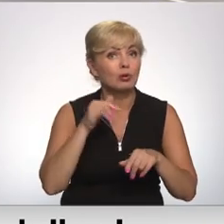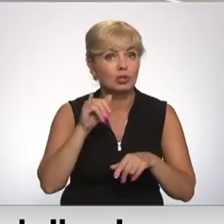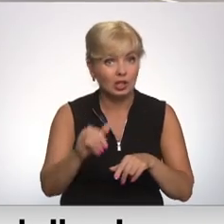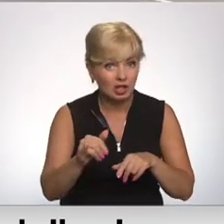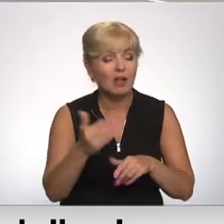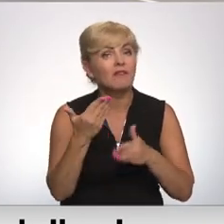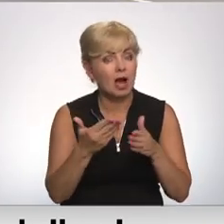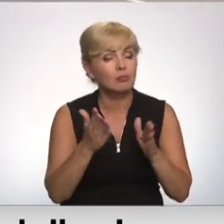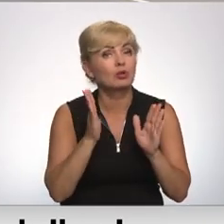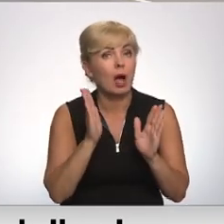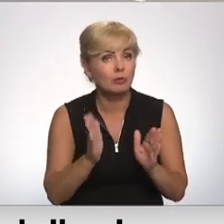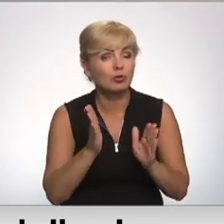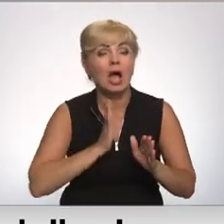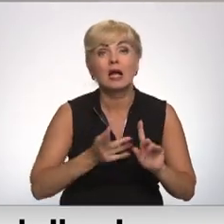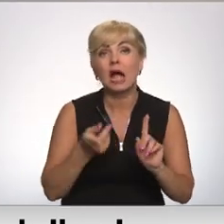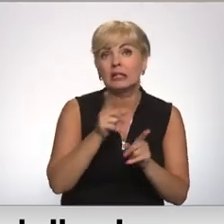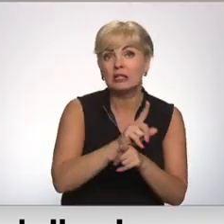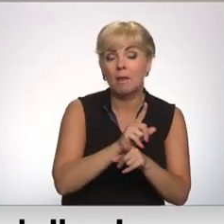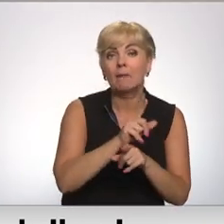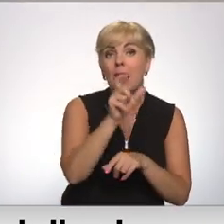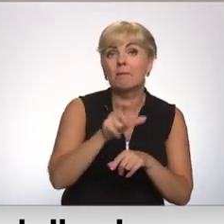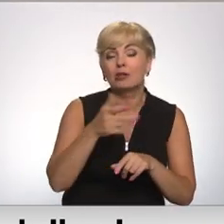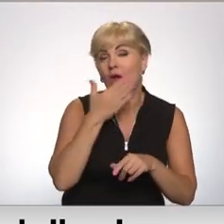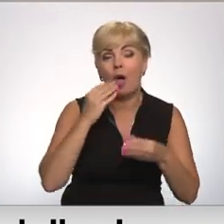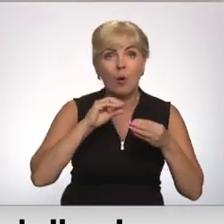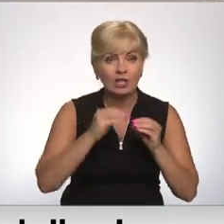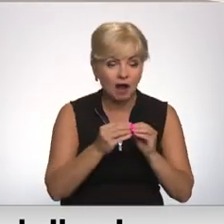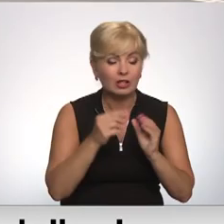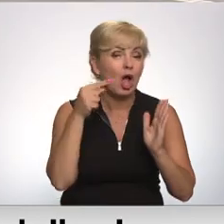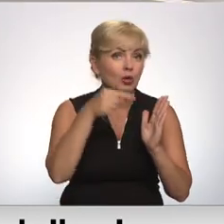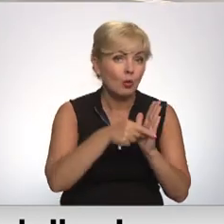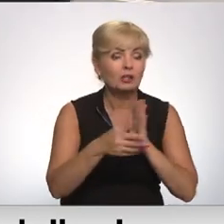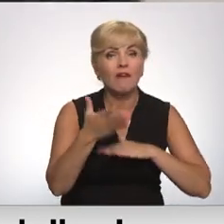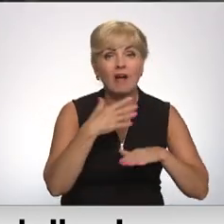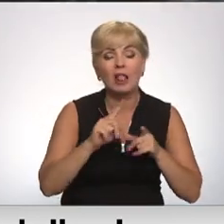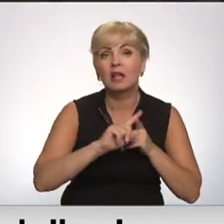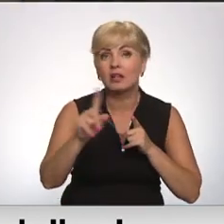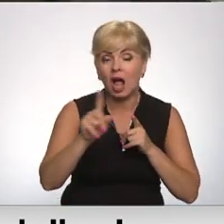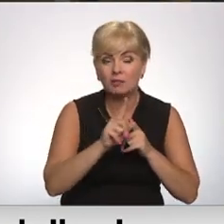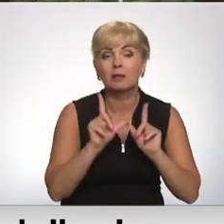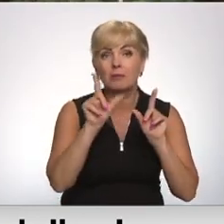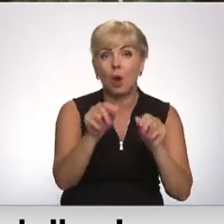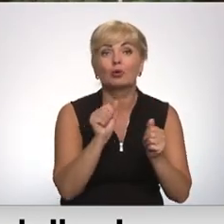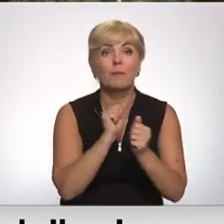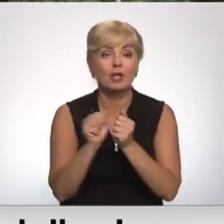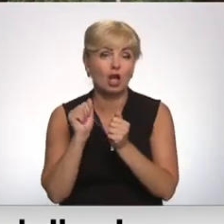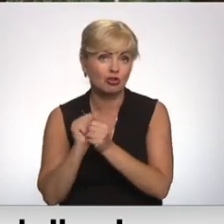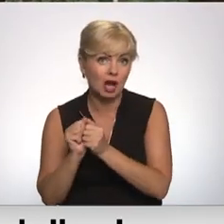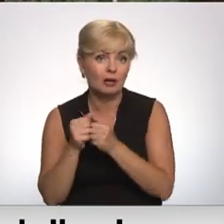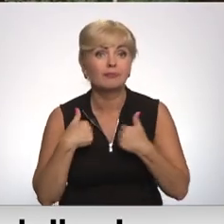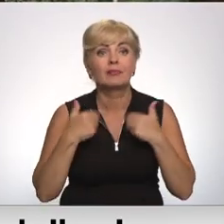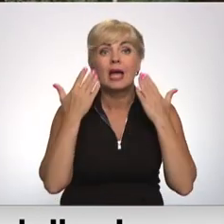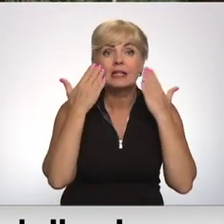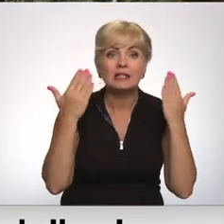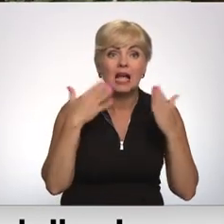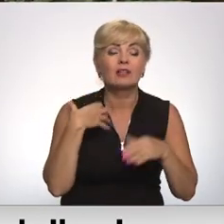sliegt nevar. Gaidāmās izmaiņas pasažieri vēl nav pamanījuši, taču norāda, ka vēlētos, lai transports kursētu biežāk. Nezinu,